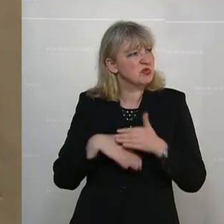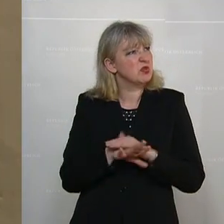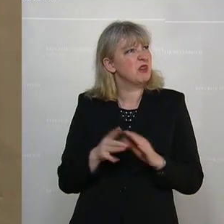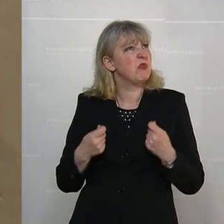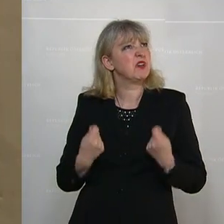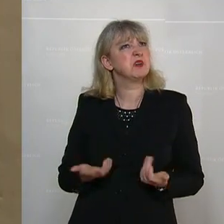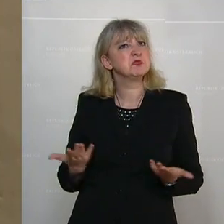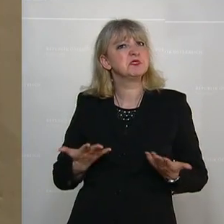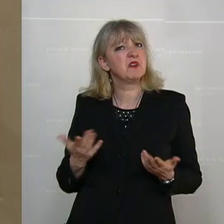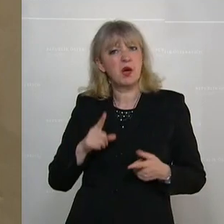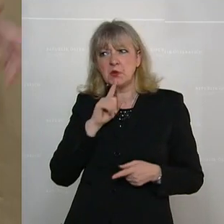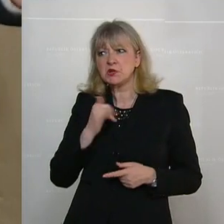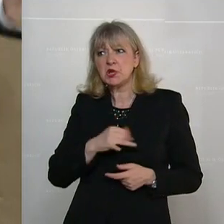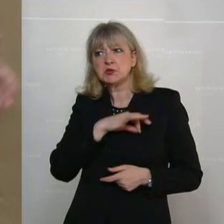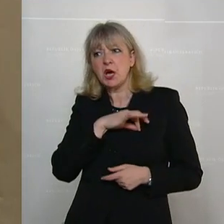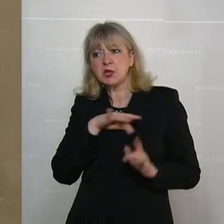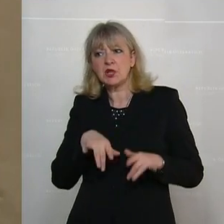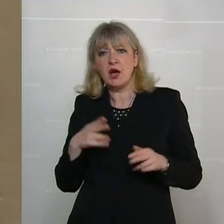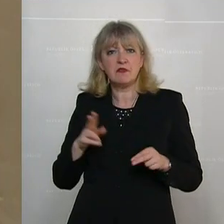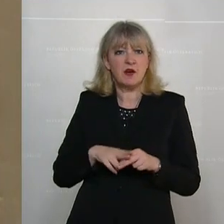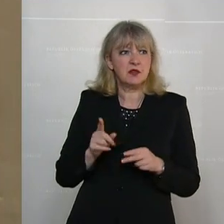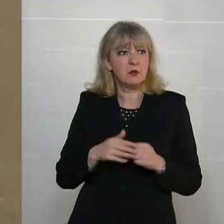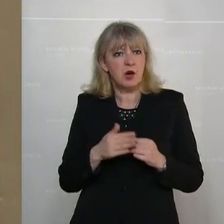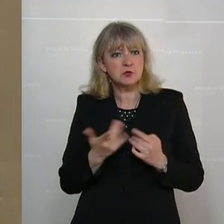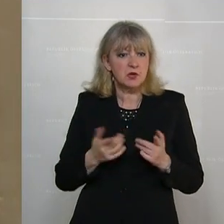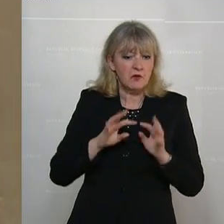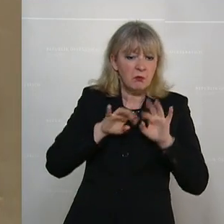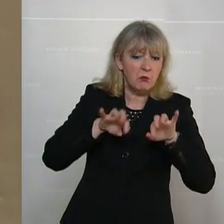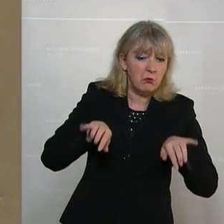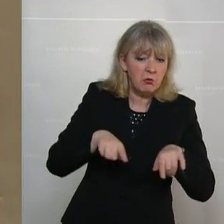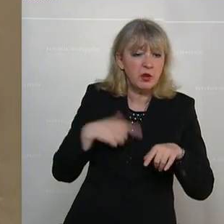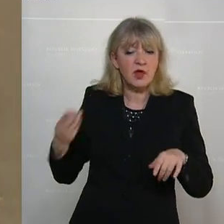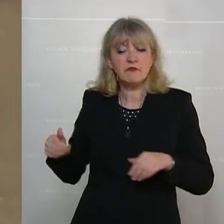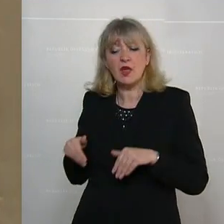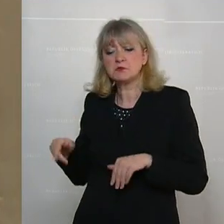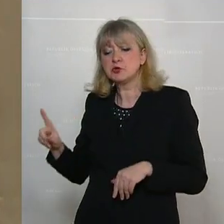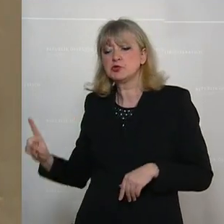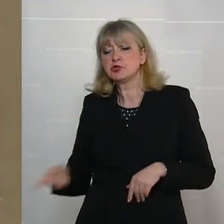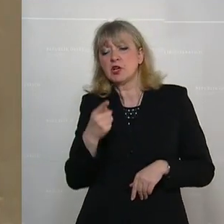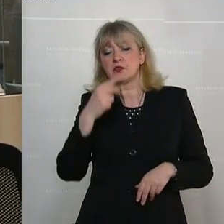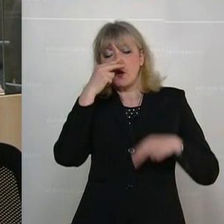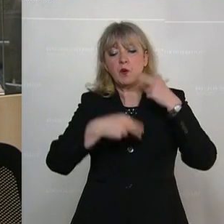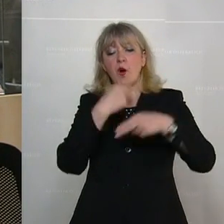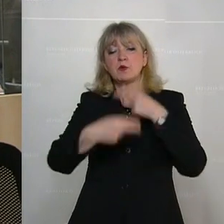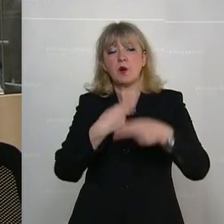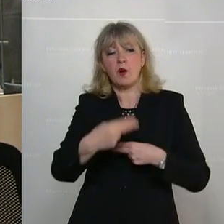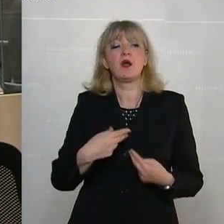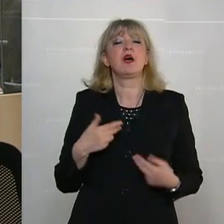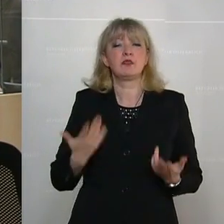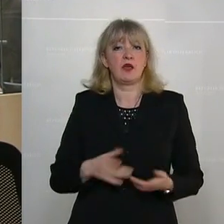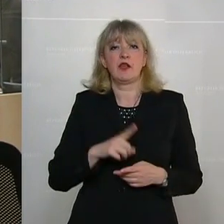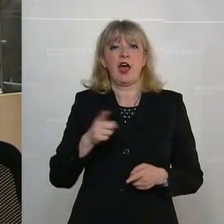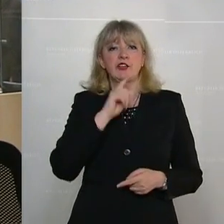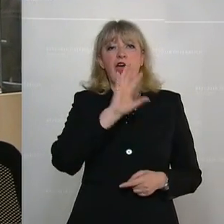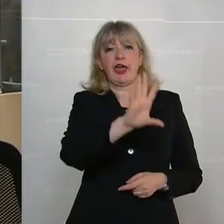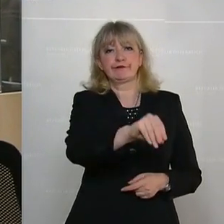eigentlich geben, die sich jetzt ein bisschen Angst haben, weil wir uns aufbudeln, und dann schickt dann auch irgendein Finanzministerium einmal die Kontrolle hinein, damit er auf ewig